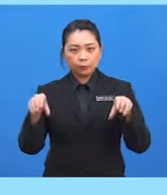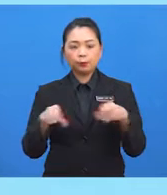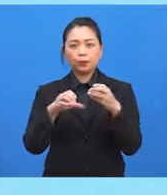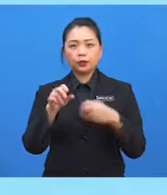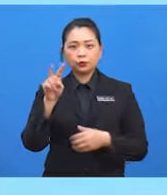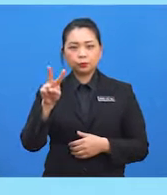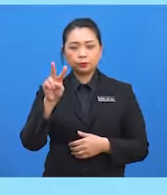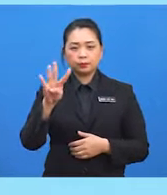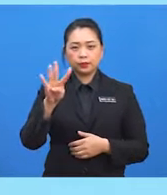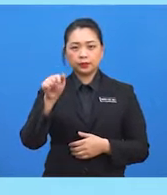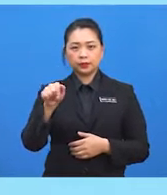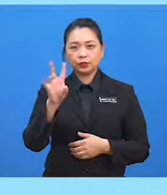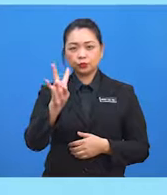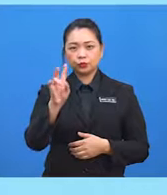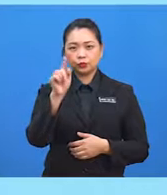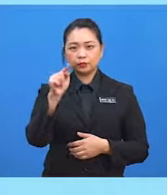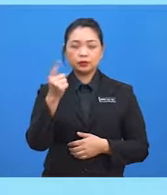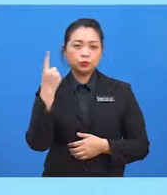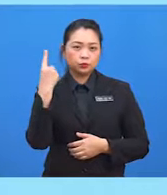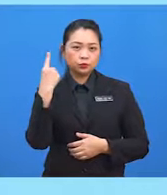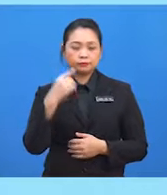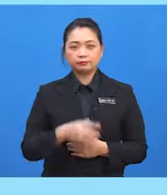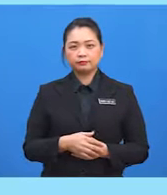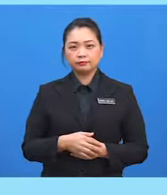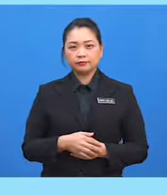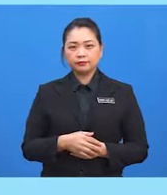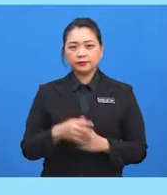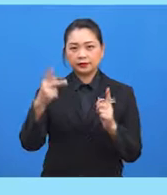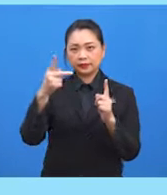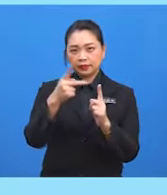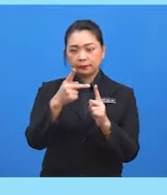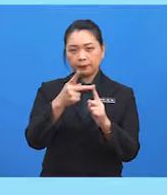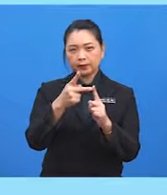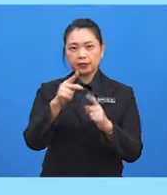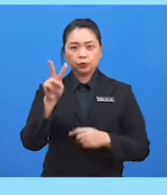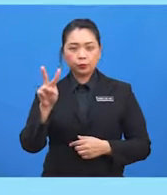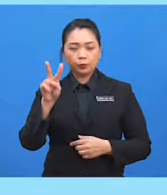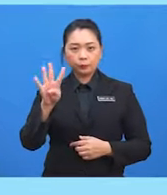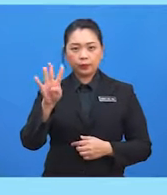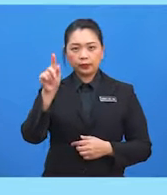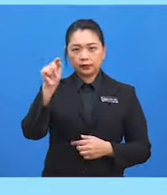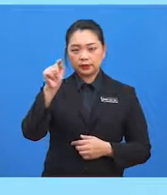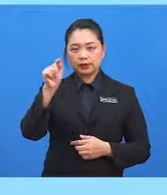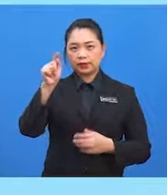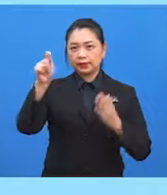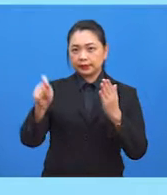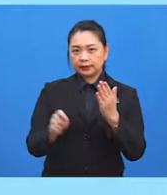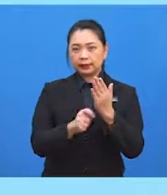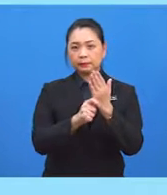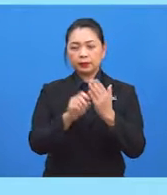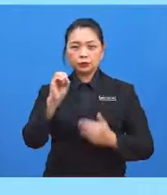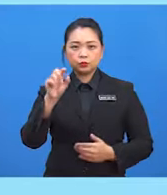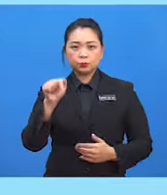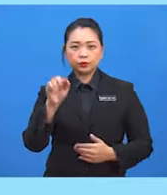.7 darjah kepada 24 darjah tambah sifar 0.7